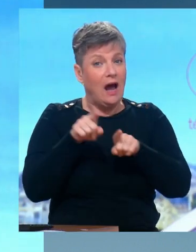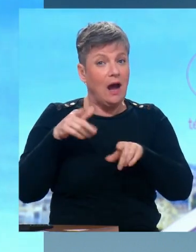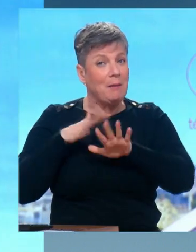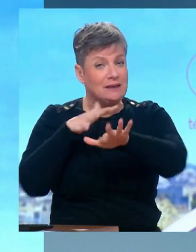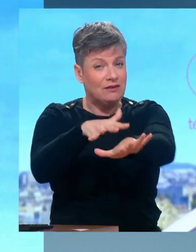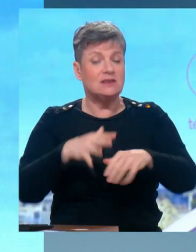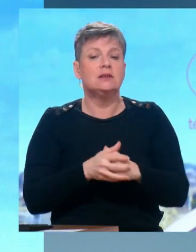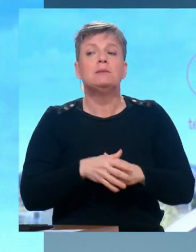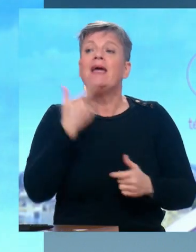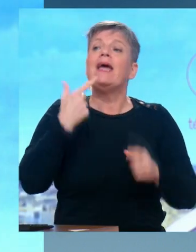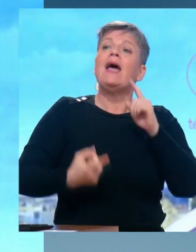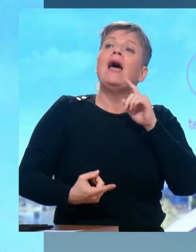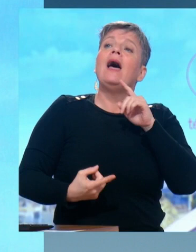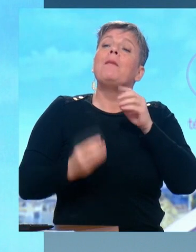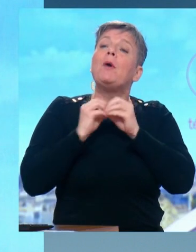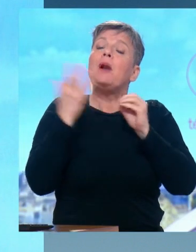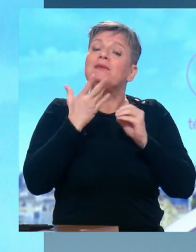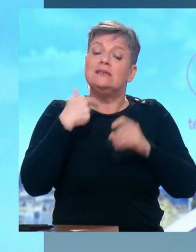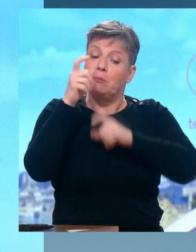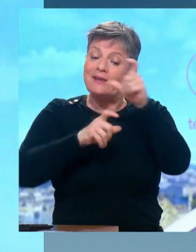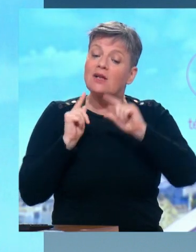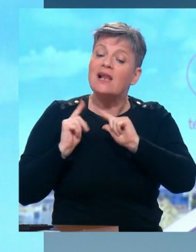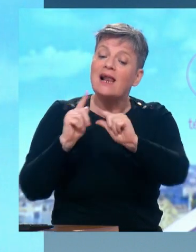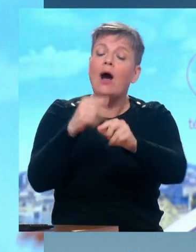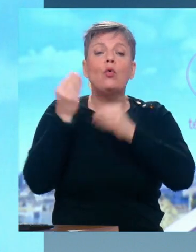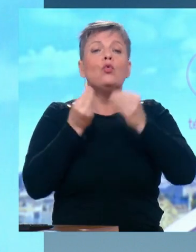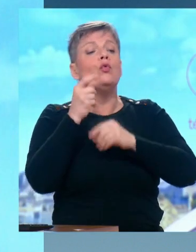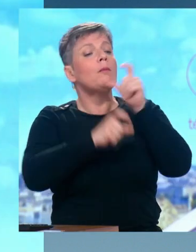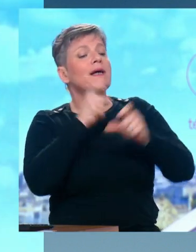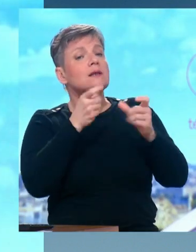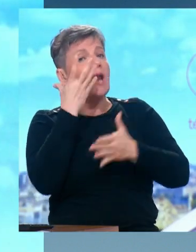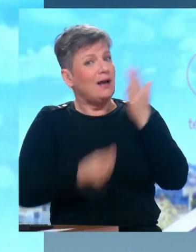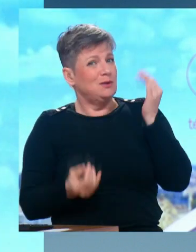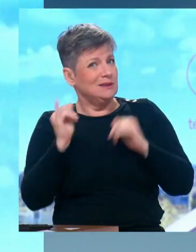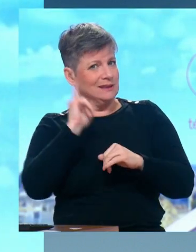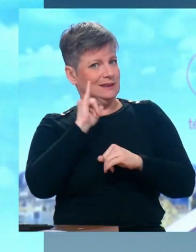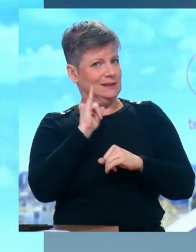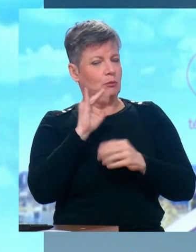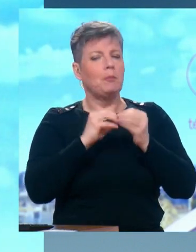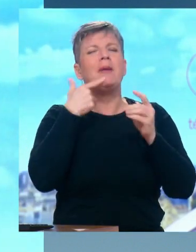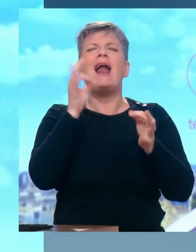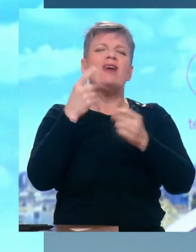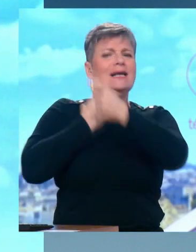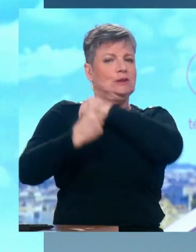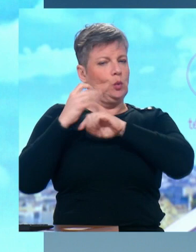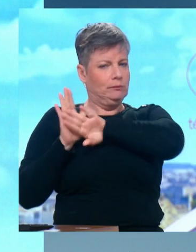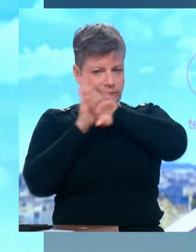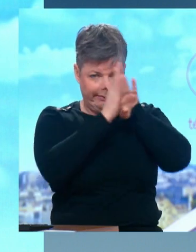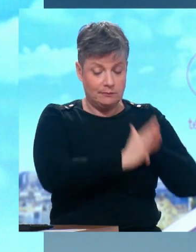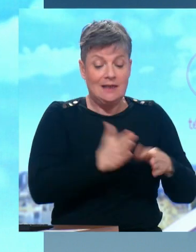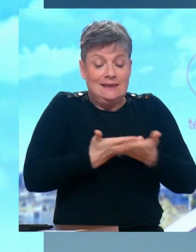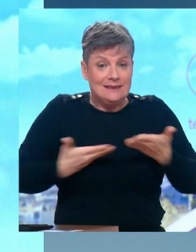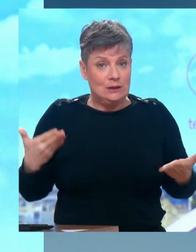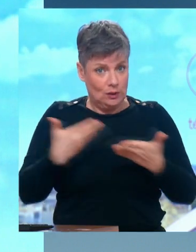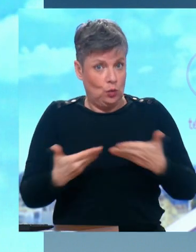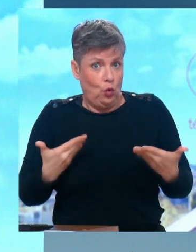présents ou ce seront les absents ? Parce que finalement, dans la situation qu'on connaît, si on ne refait pas l'histoire, on parle de la situation actuelle, il y a plus d